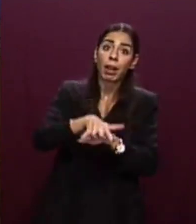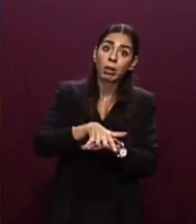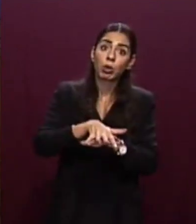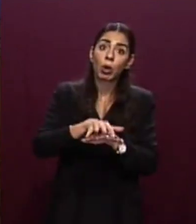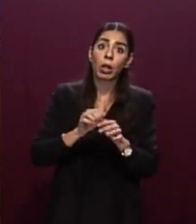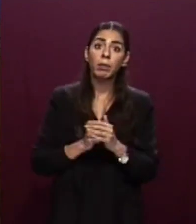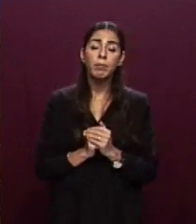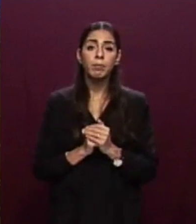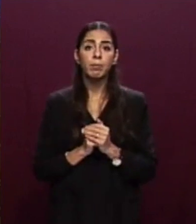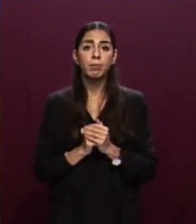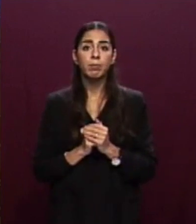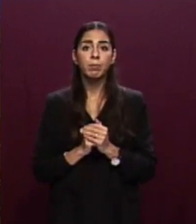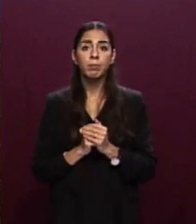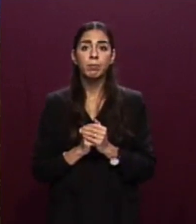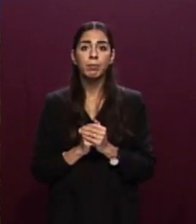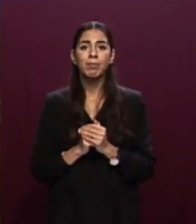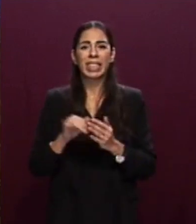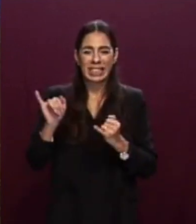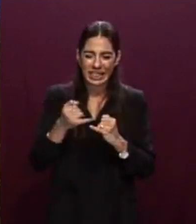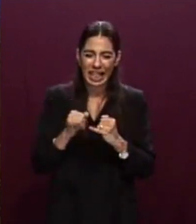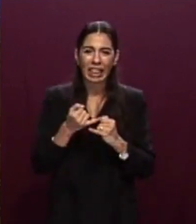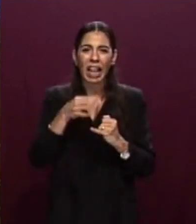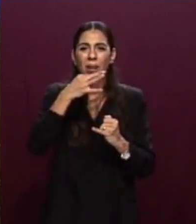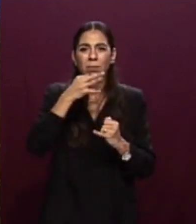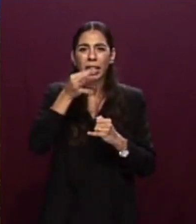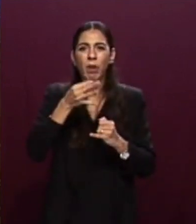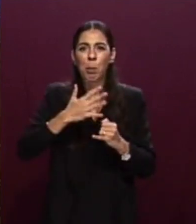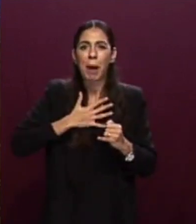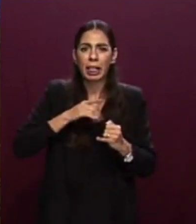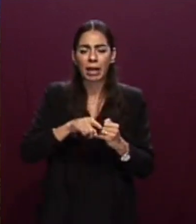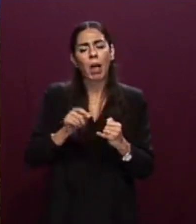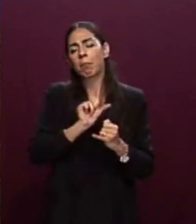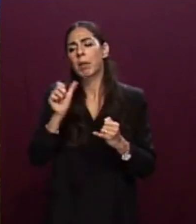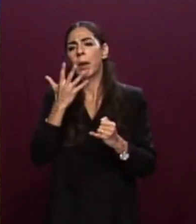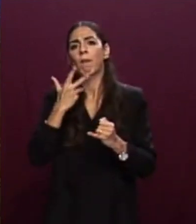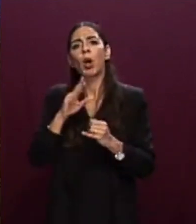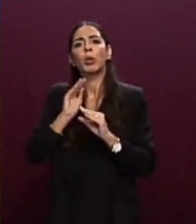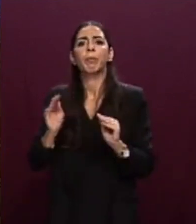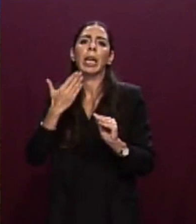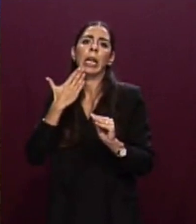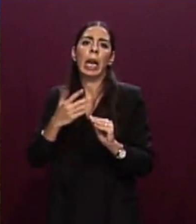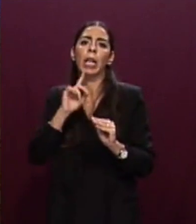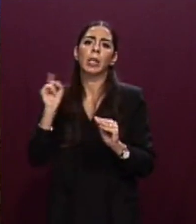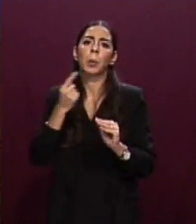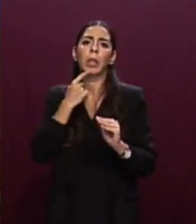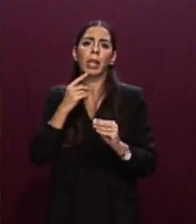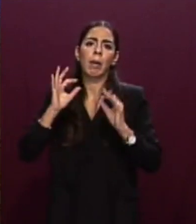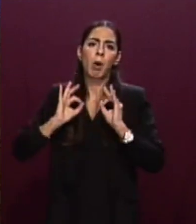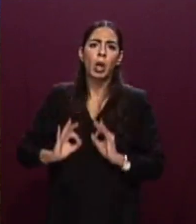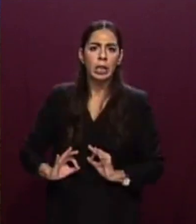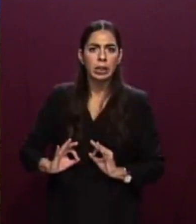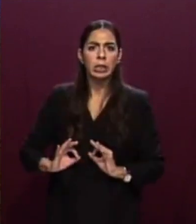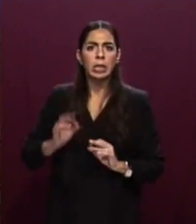Prima di entrare nel merito dell'informativa, sento il dovere di ringraziare tutti coloro appartenenti alle forze di polizia, alla Guardia Costiera,